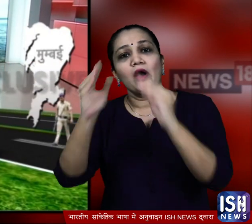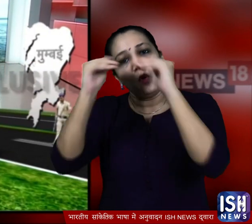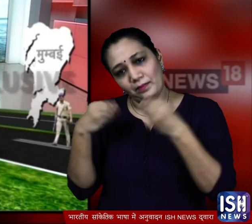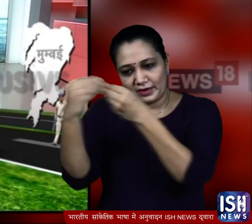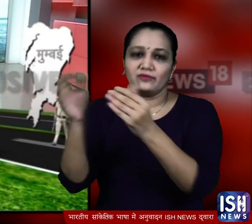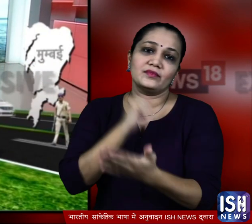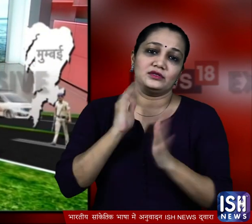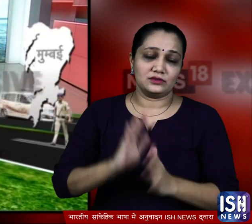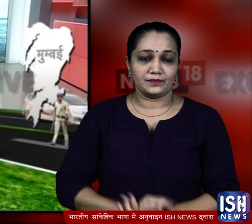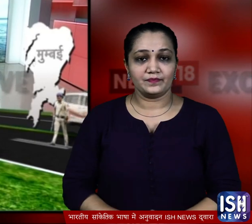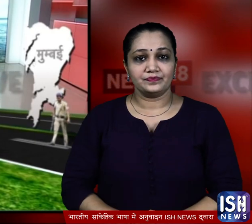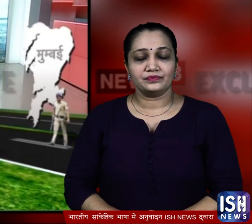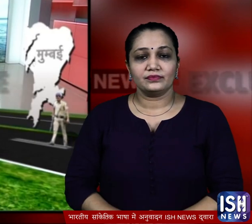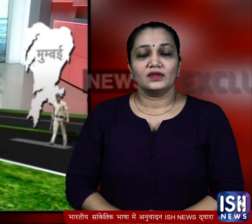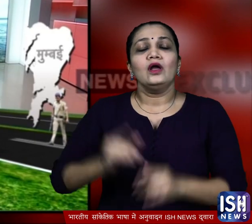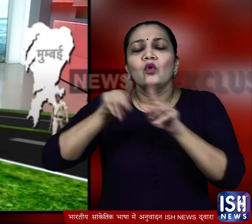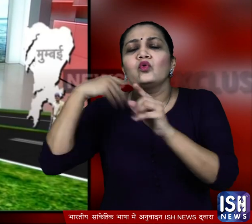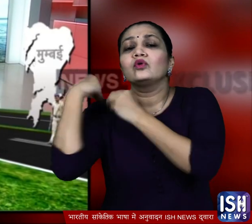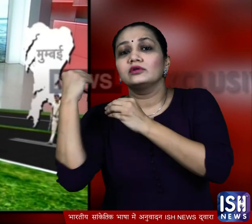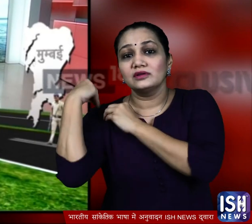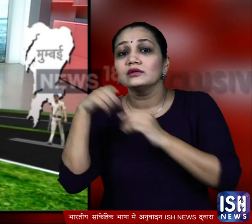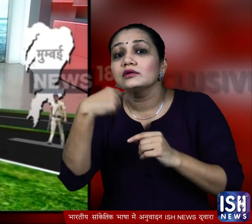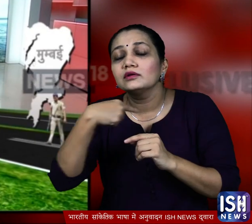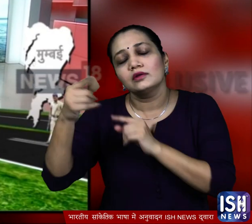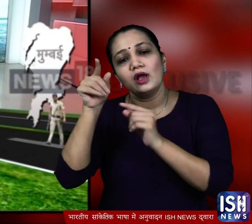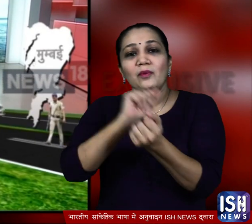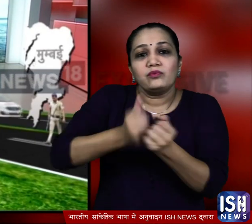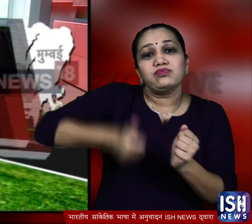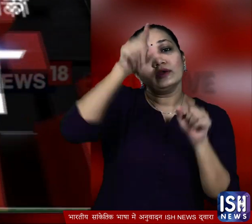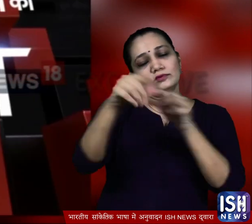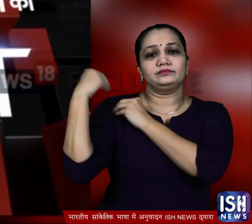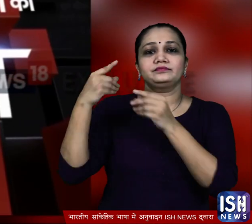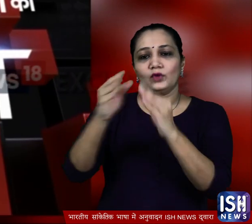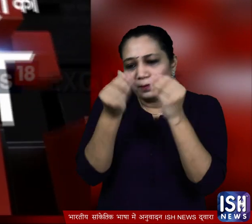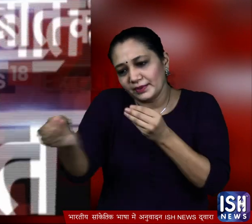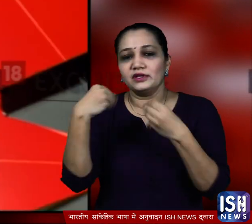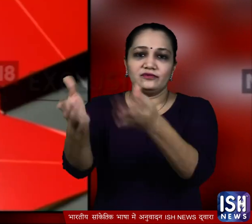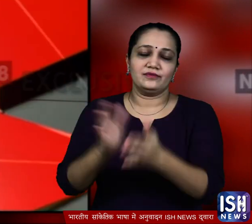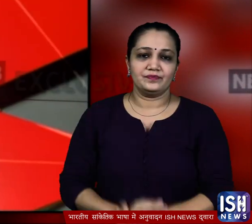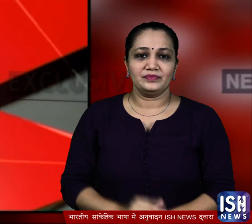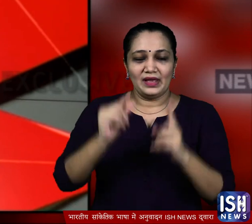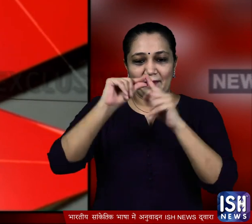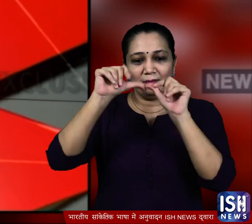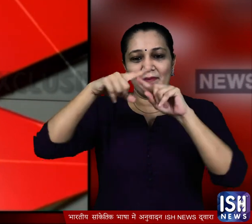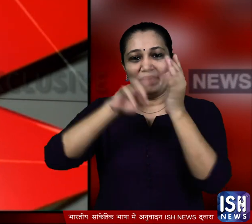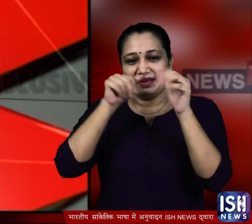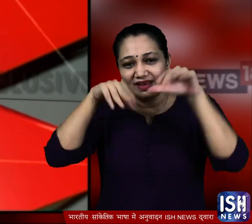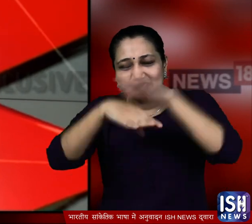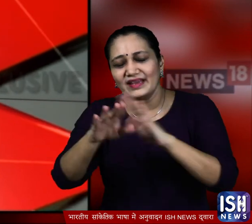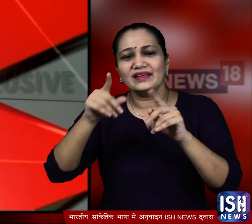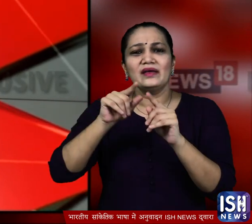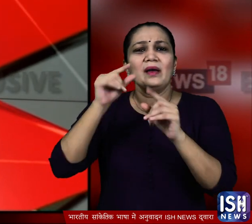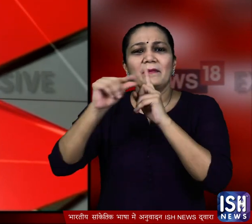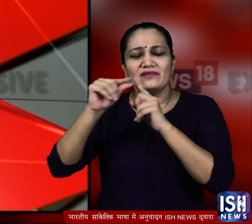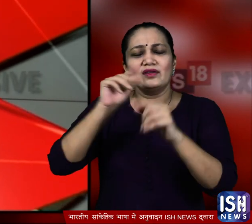आवास मोहिया कराने के लिए कहा गया है जिसे पूरा करने की जिम्मेदारी पुलिस स्टेशन के इंचार्ज की होगी पटना के एक निजी अस्पिताल में